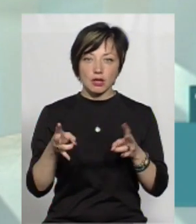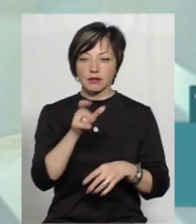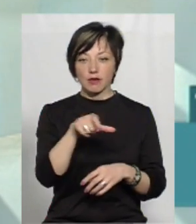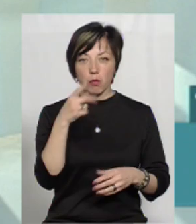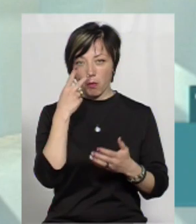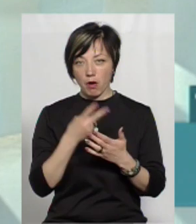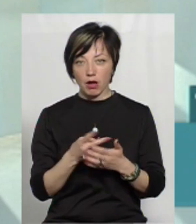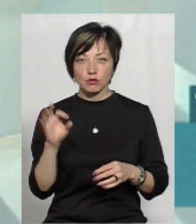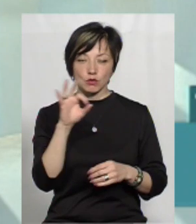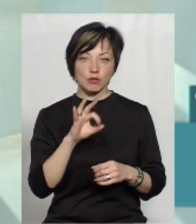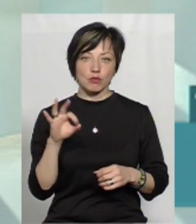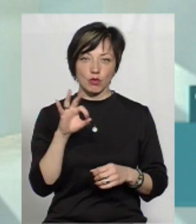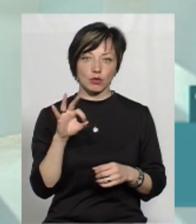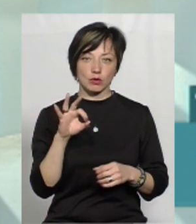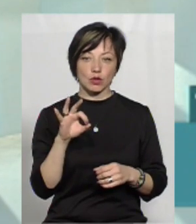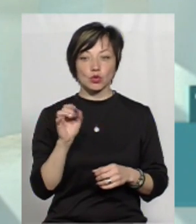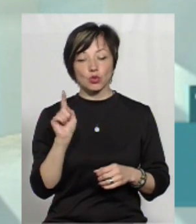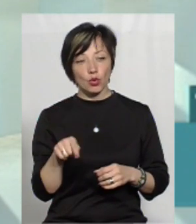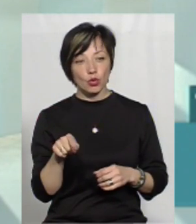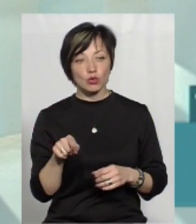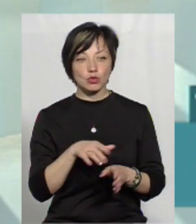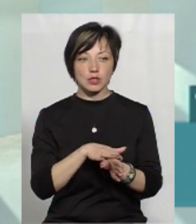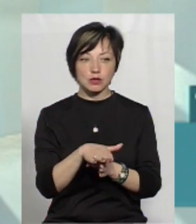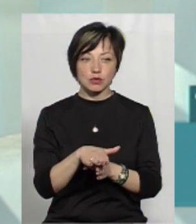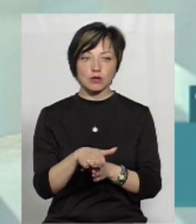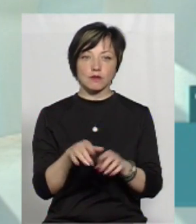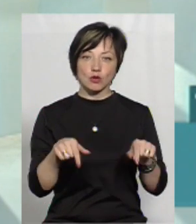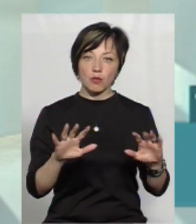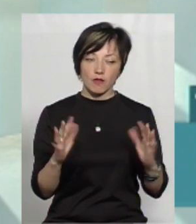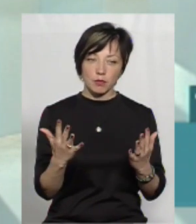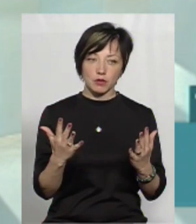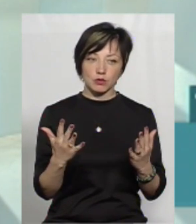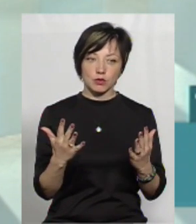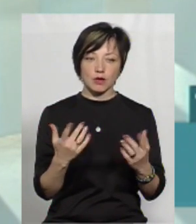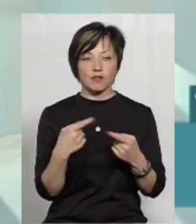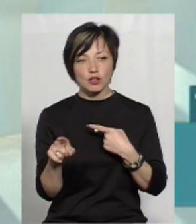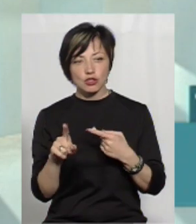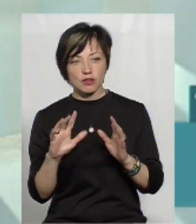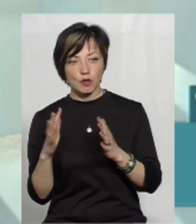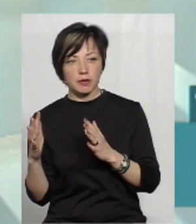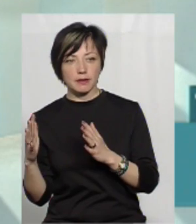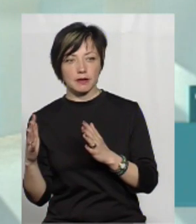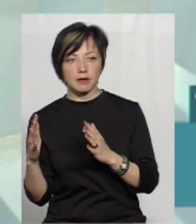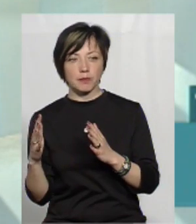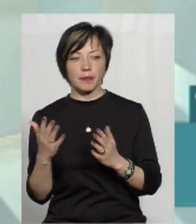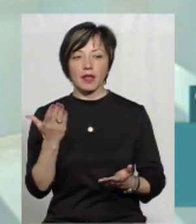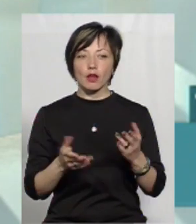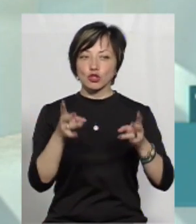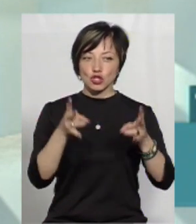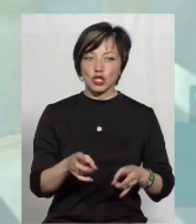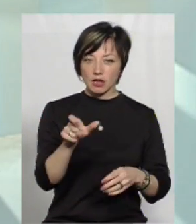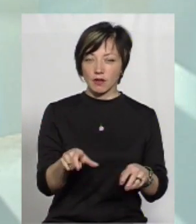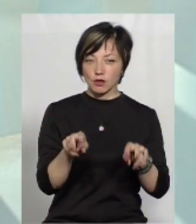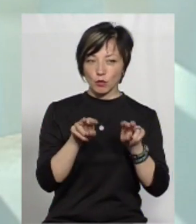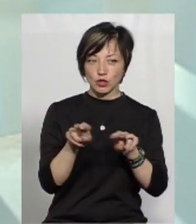побачать щодо того, що здійснюється в цьому випадку, в інших випадках. Тобто, якщо жертва,